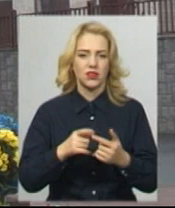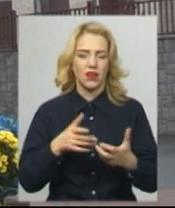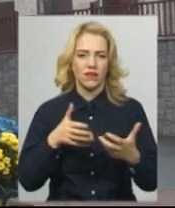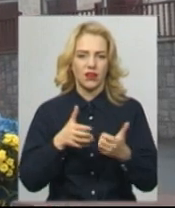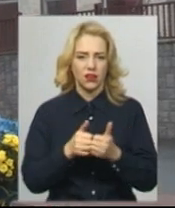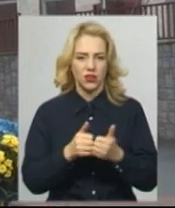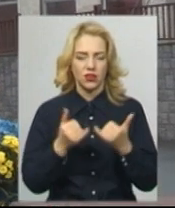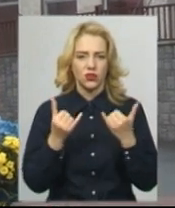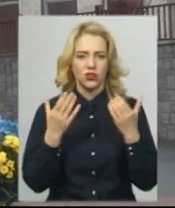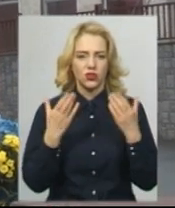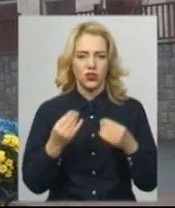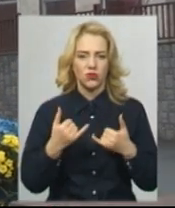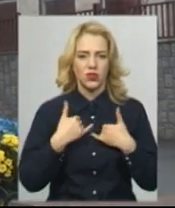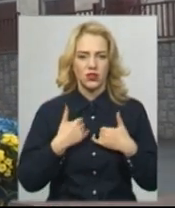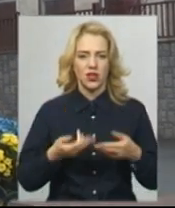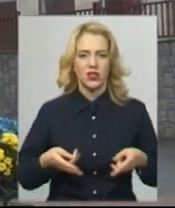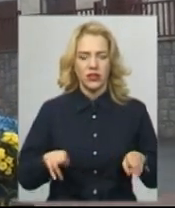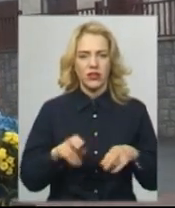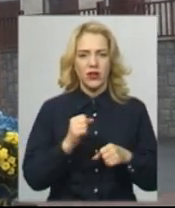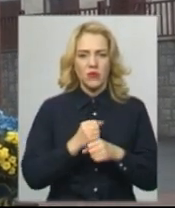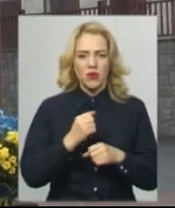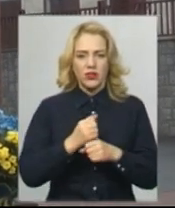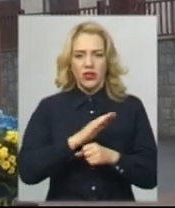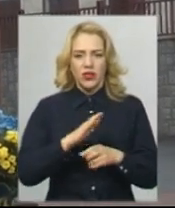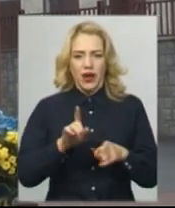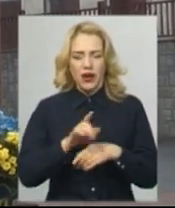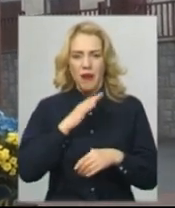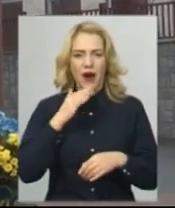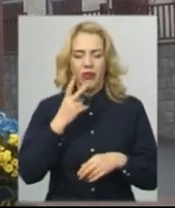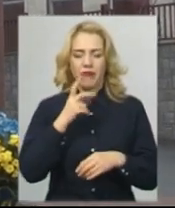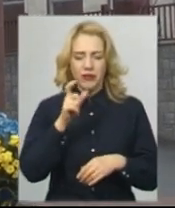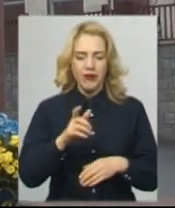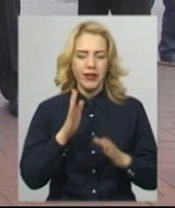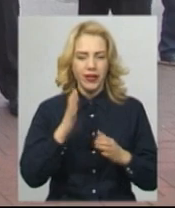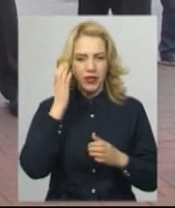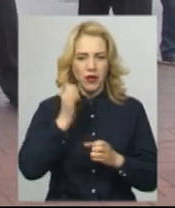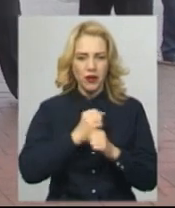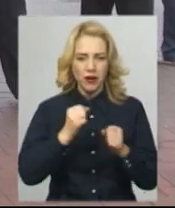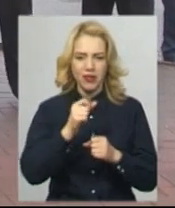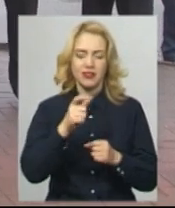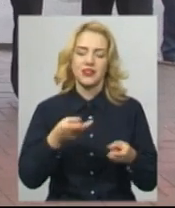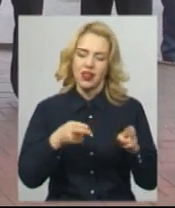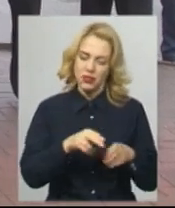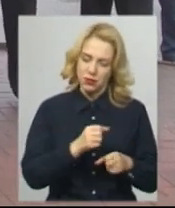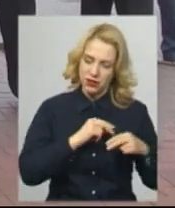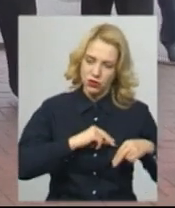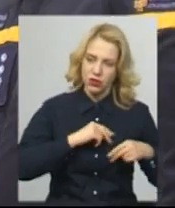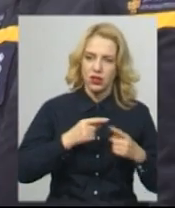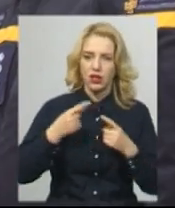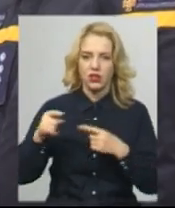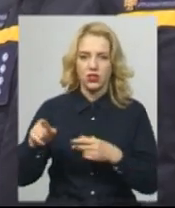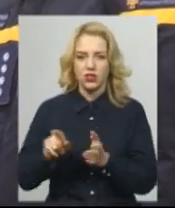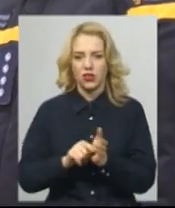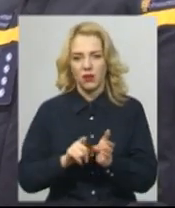сьогоднішній день у нас залишилося на роботі не так багато їх, два чоловіка у нас працює, всі остальні заходяться на пенсії. У Хмельницькому налічується 1600